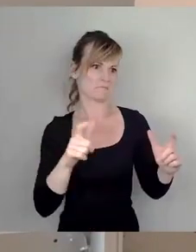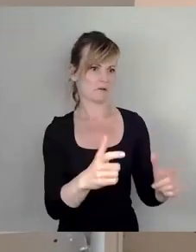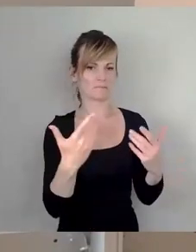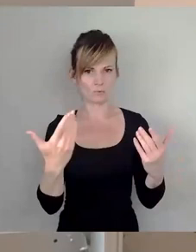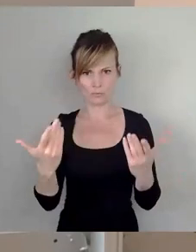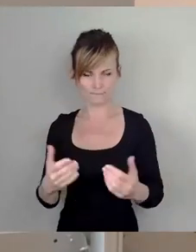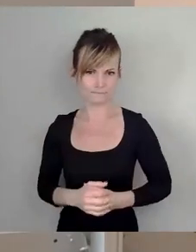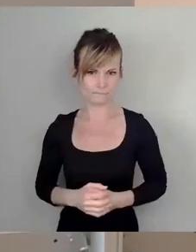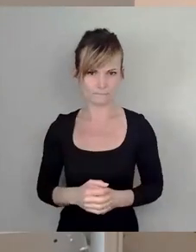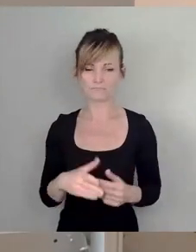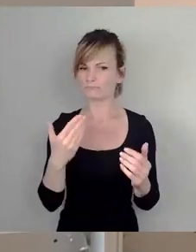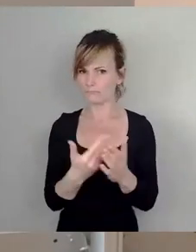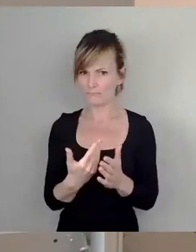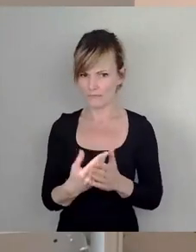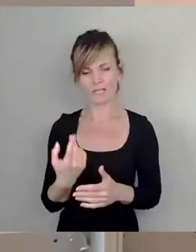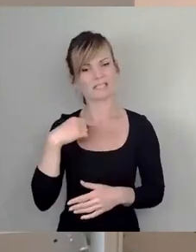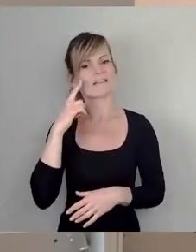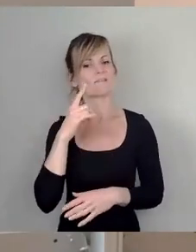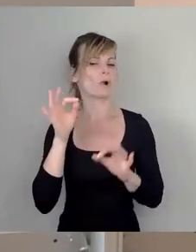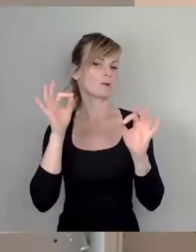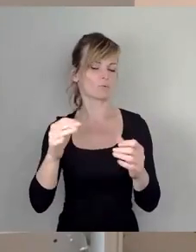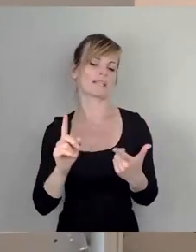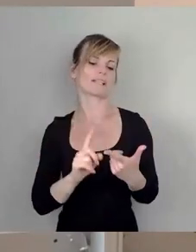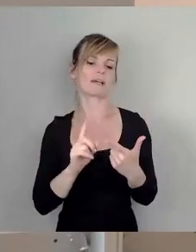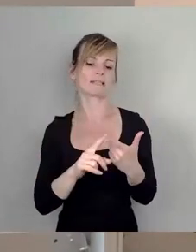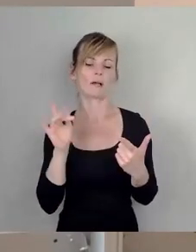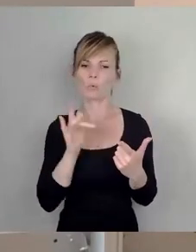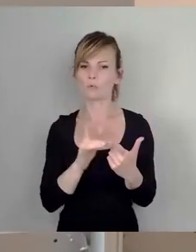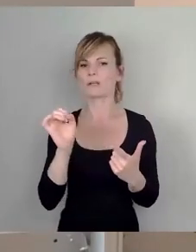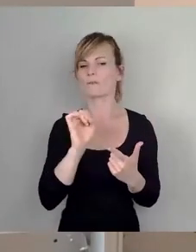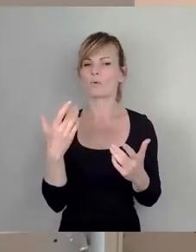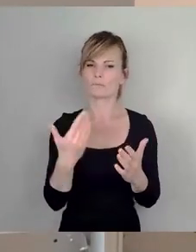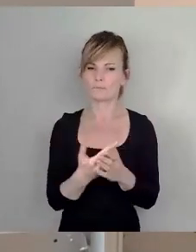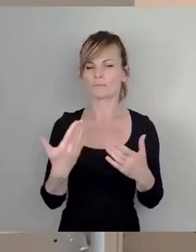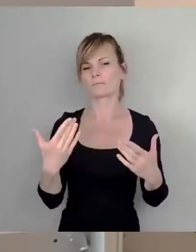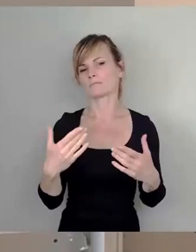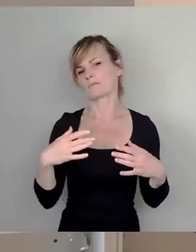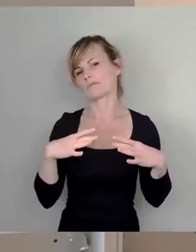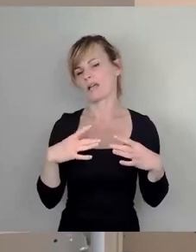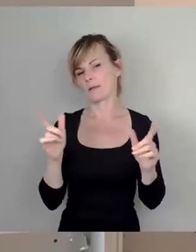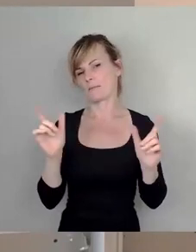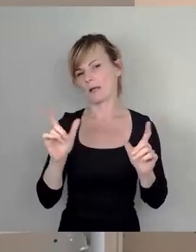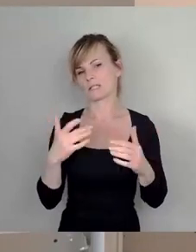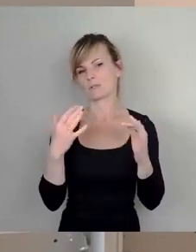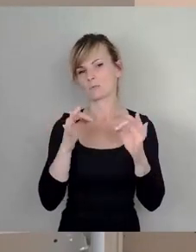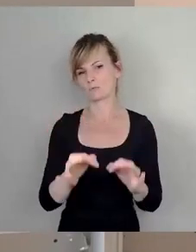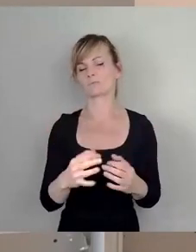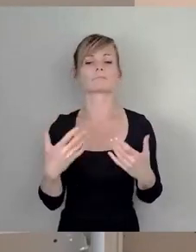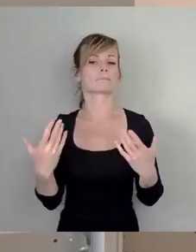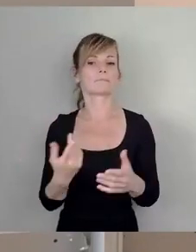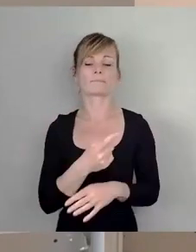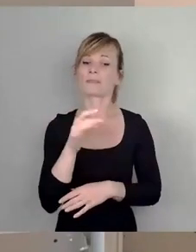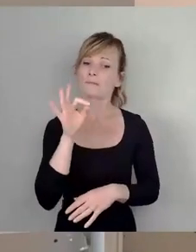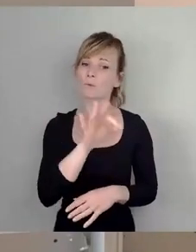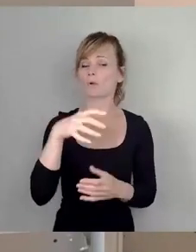Das ist auf jeden Fall eine sinnvolle Sache. Zweiter Grund, warum Freetags gut sind. Sie stehen nämlich einer Stadt zugute, sie geben nämlich